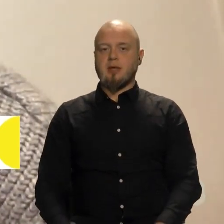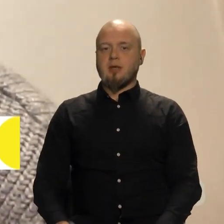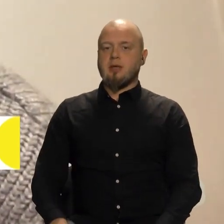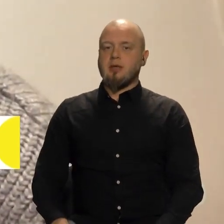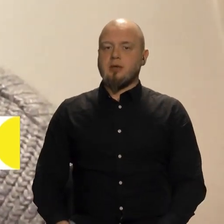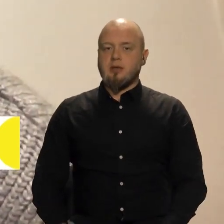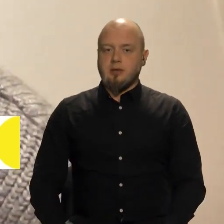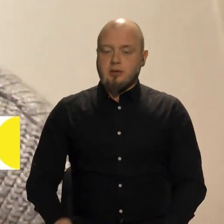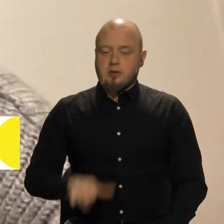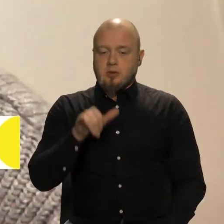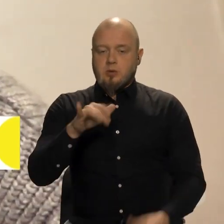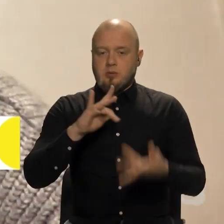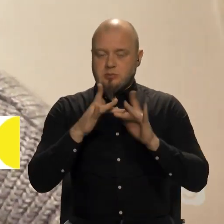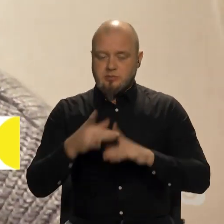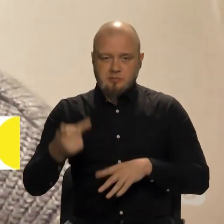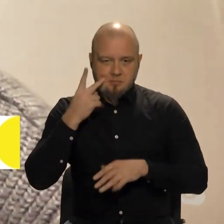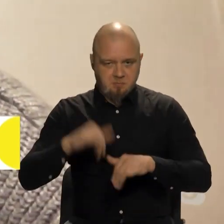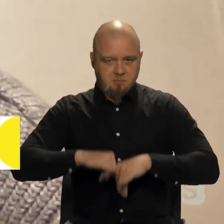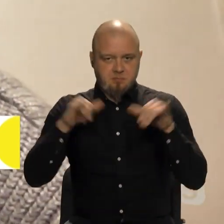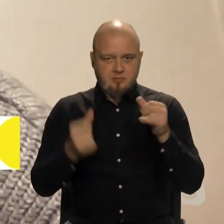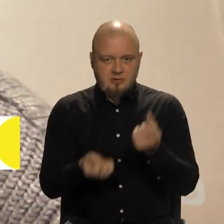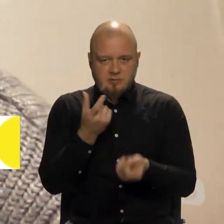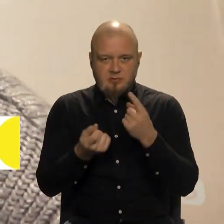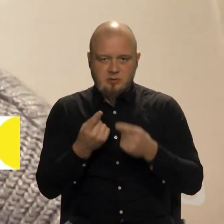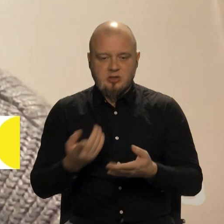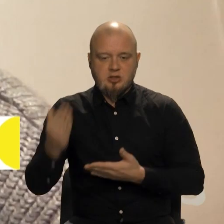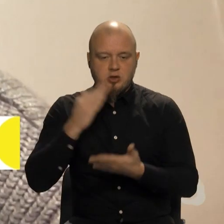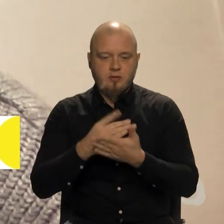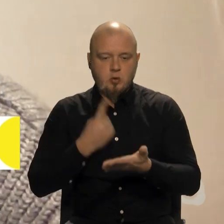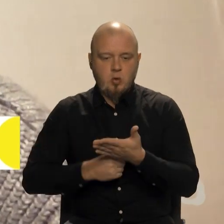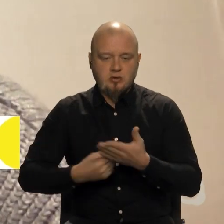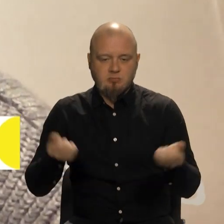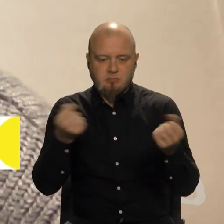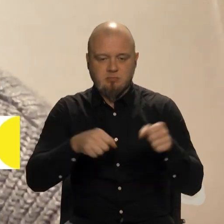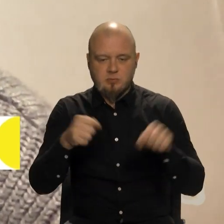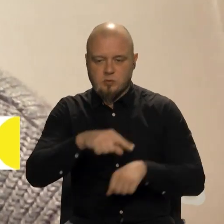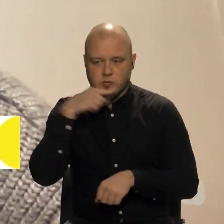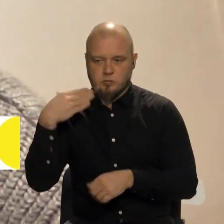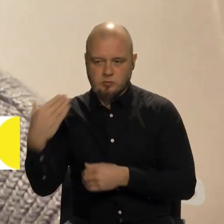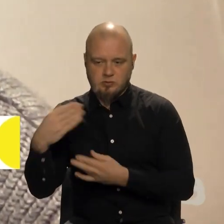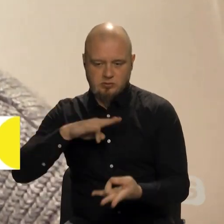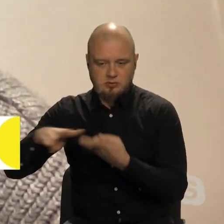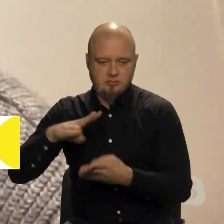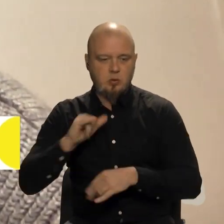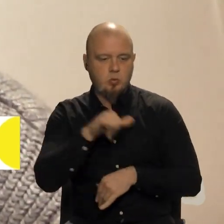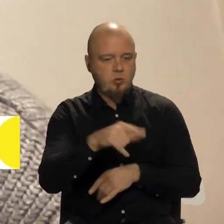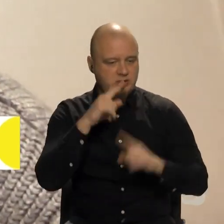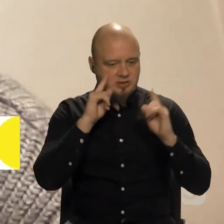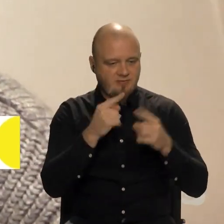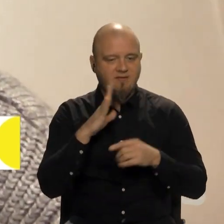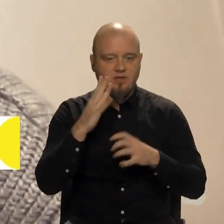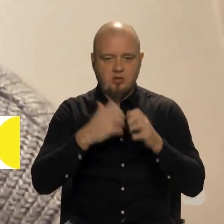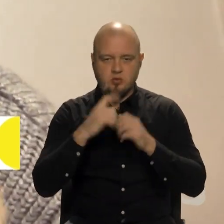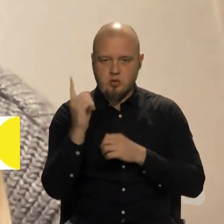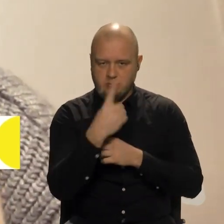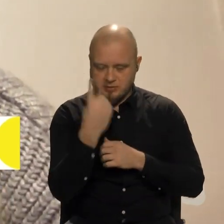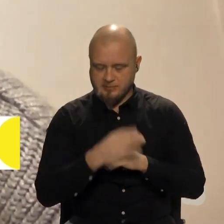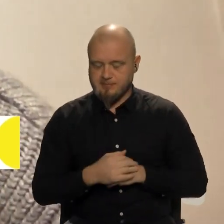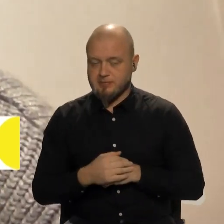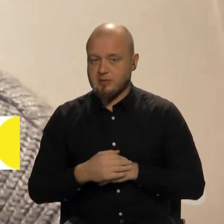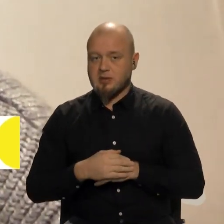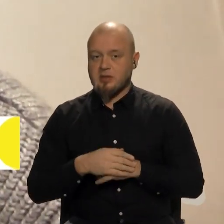У мережі все частіше з'являються чергові докази мародерства російськими загарбниками у цивільних в Херсонській області.